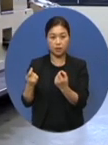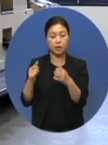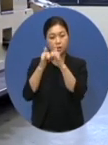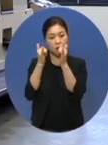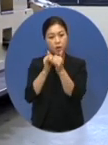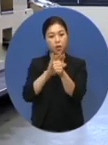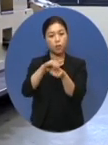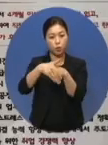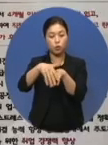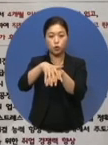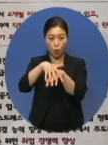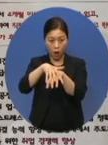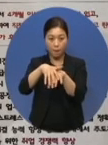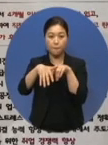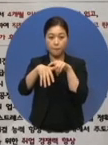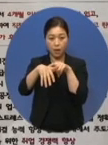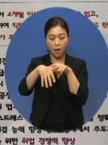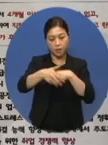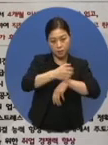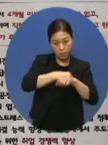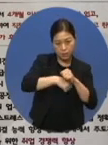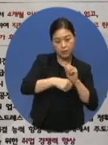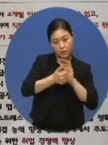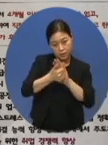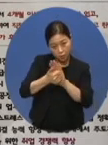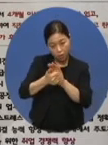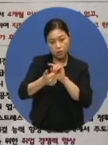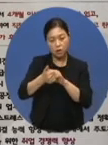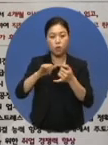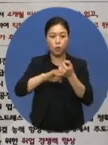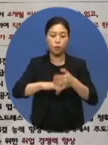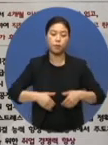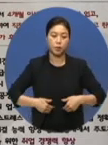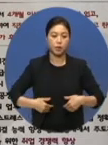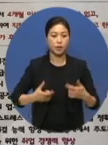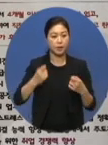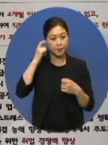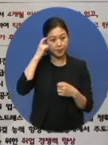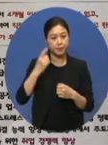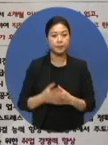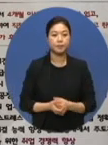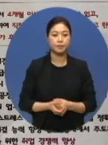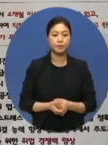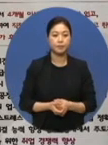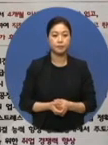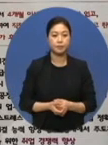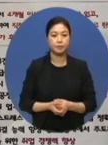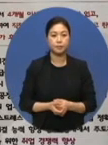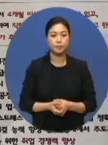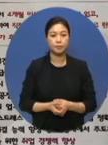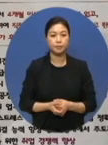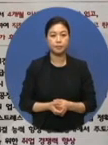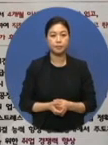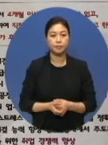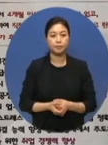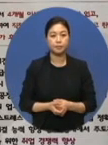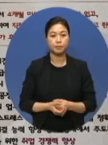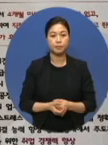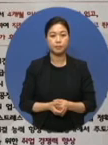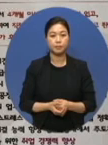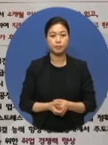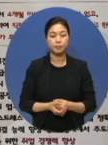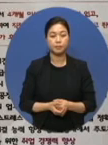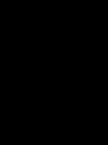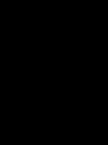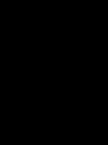협동조합을 향한 적극적인 지원이 더욱 절실합니다. 복지TV 뉴스 정은선입니다.